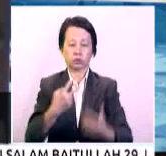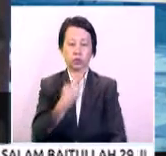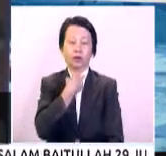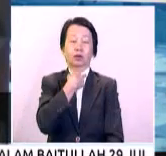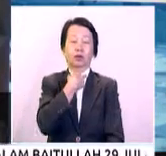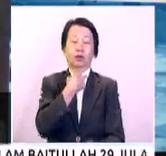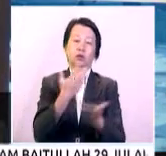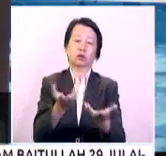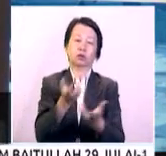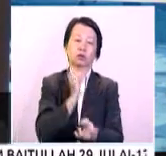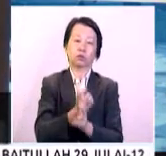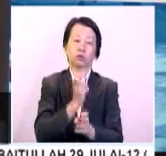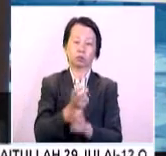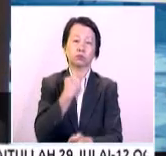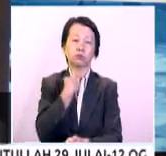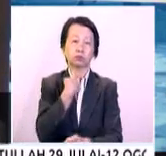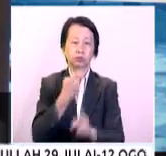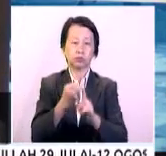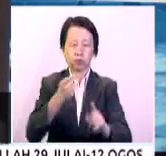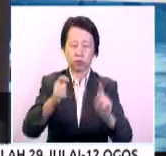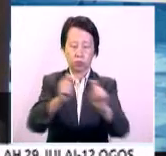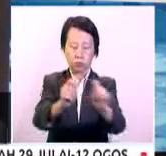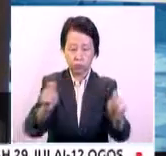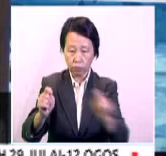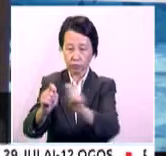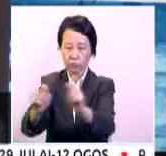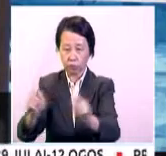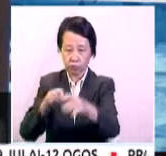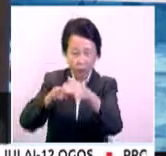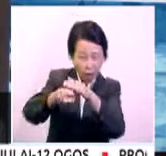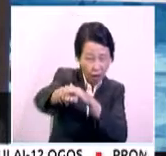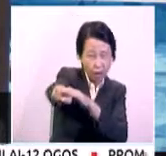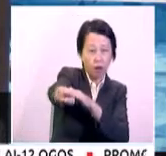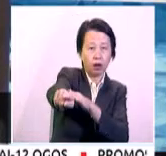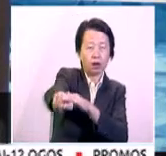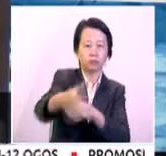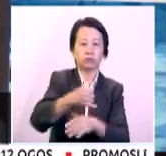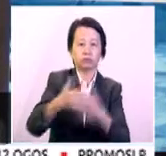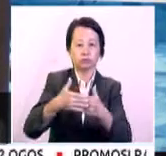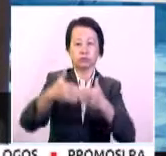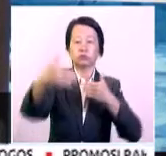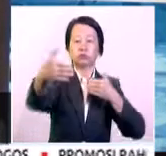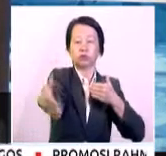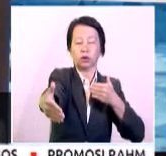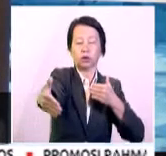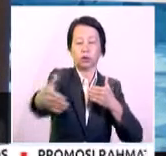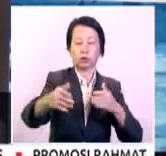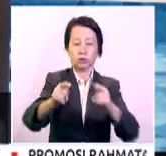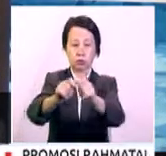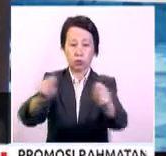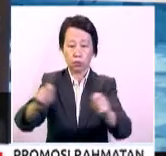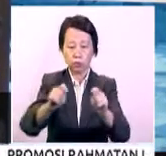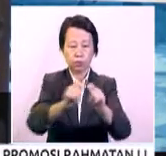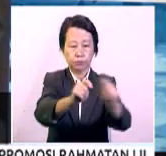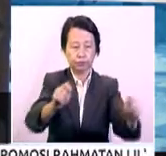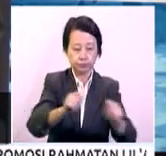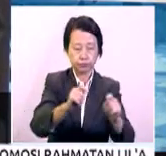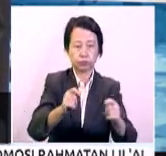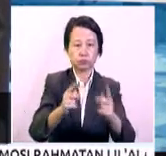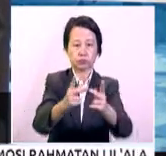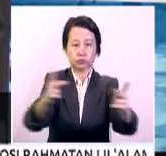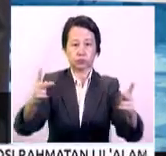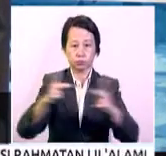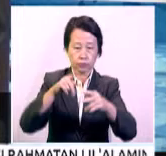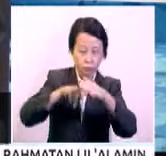-kekangan dari segi lokasi yang terpencil jarak antara lokasi-lokasi di kawasan